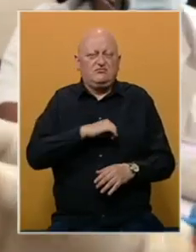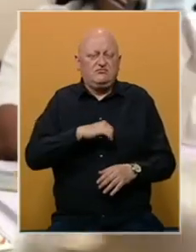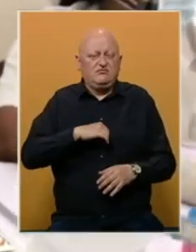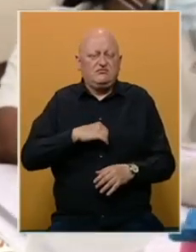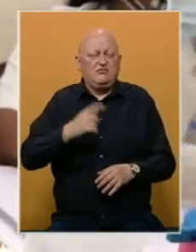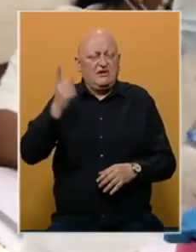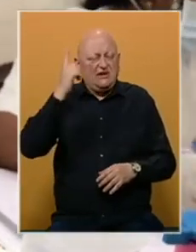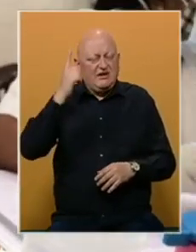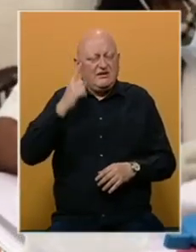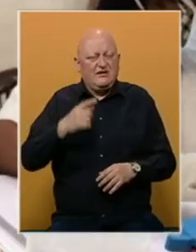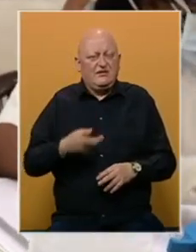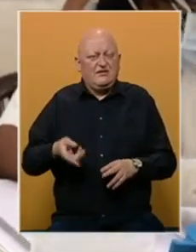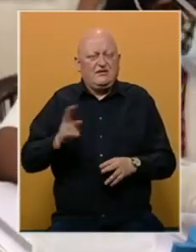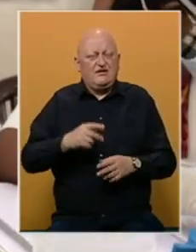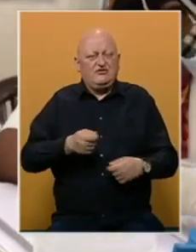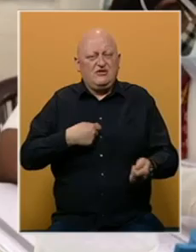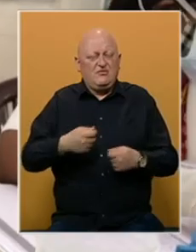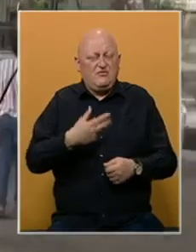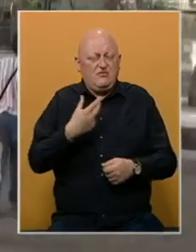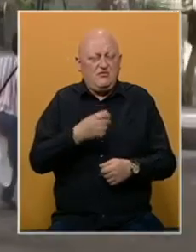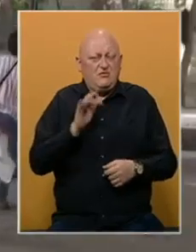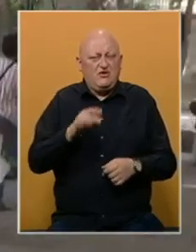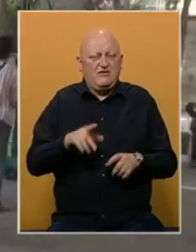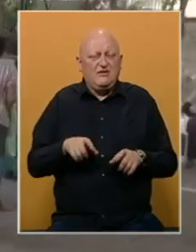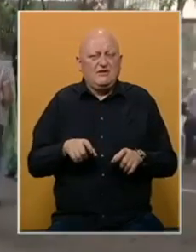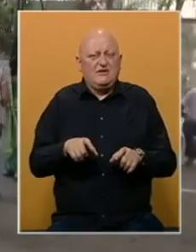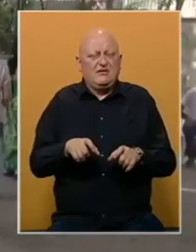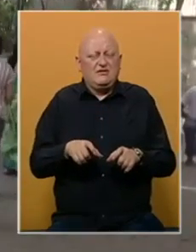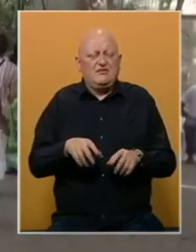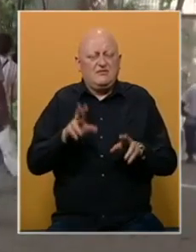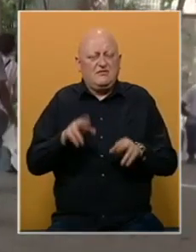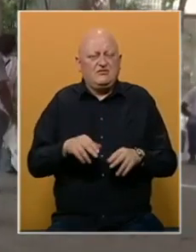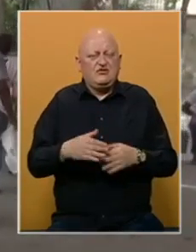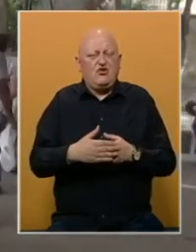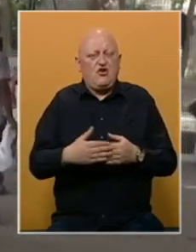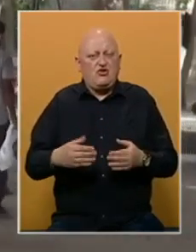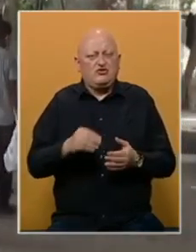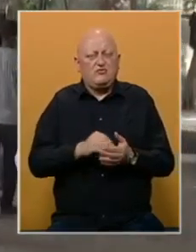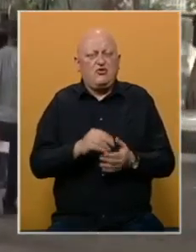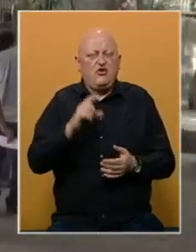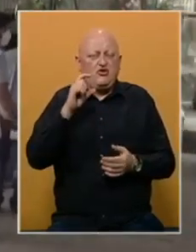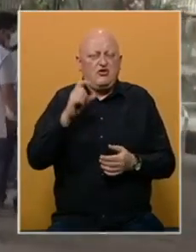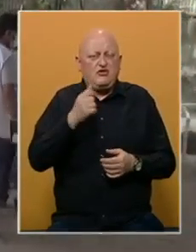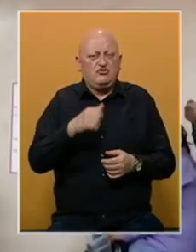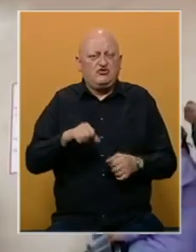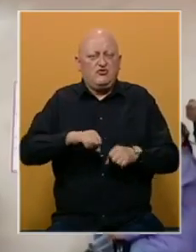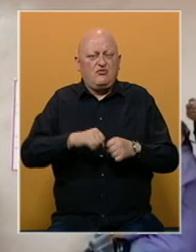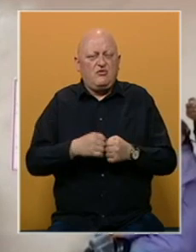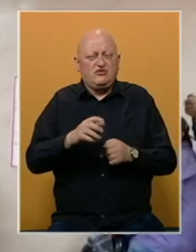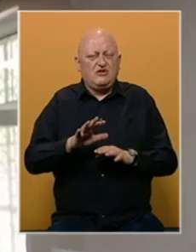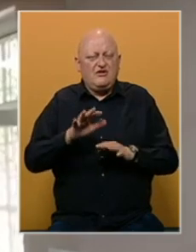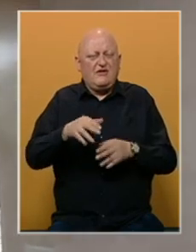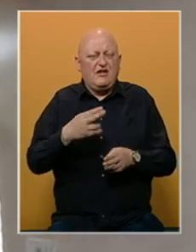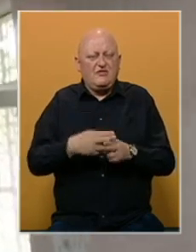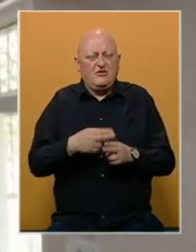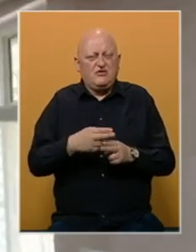je da Indija, inače najveći proizvođač vakcina protiv COVID-19, ima vrlo ograničen broj doza, što pogoršava ovaj val zaraze